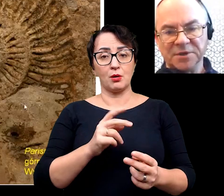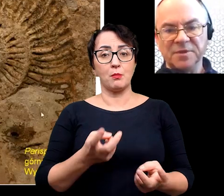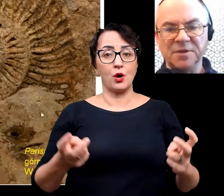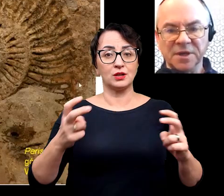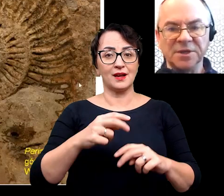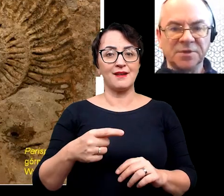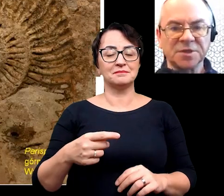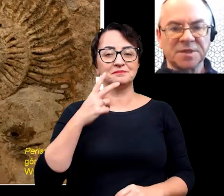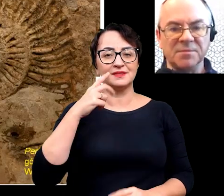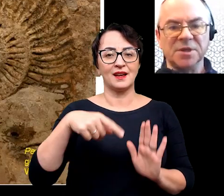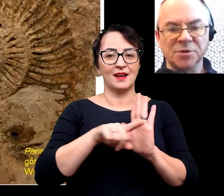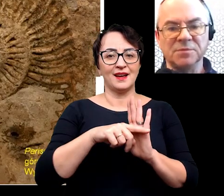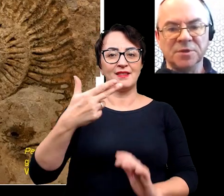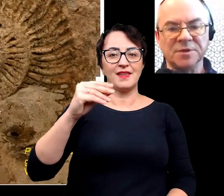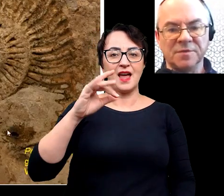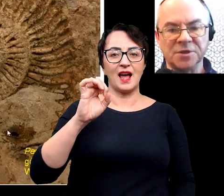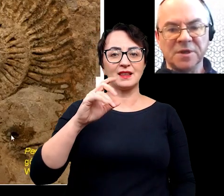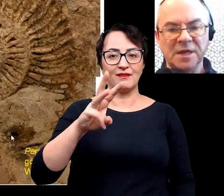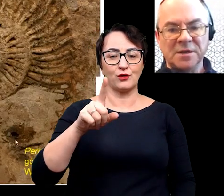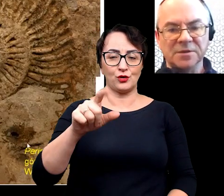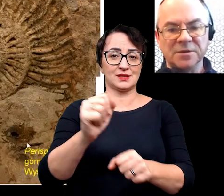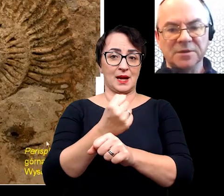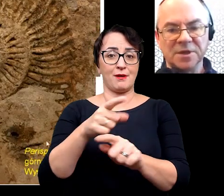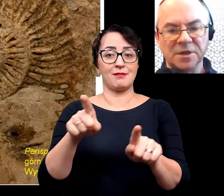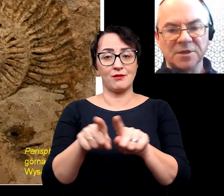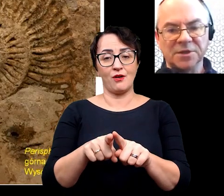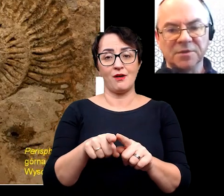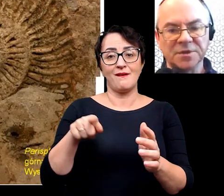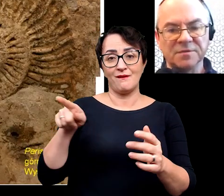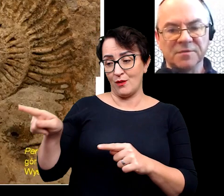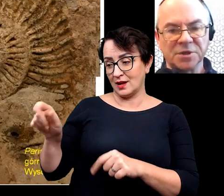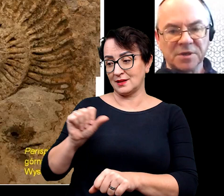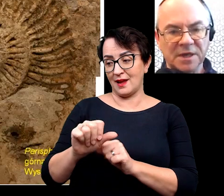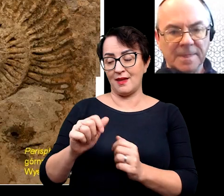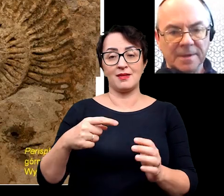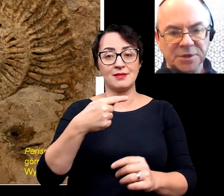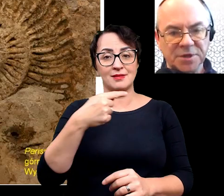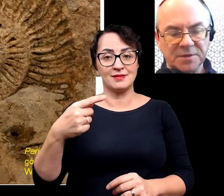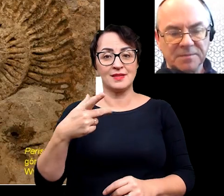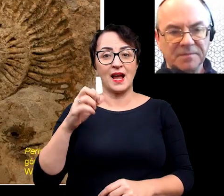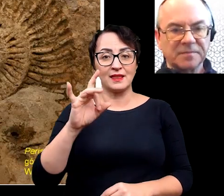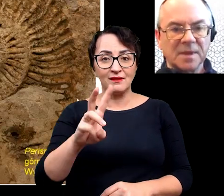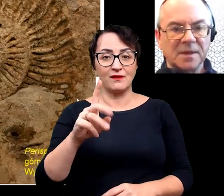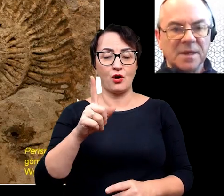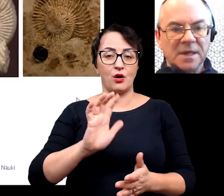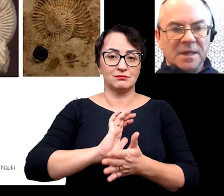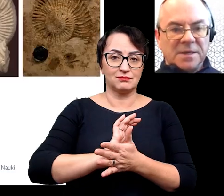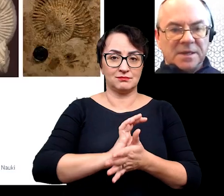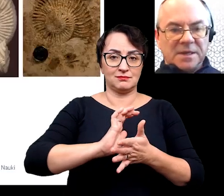powstaje negatyw. I ten negatyw też jest skamieniałością. To są właśnie takie negatywy, to są właśnie odciski.